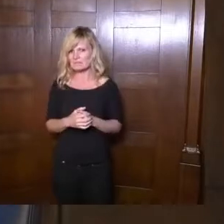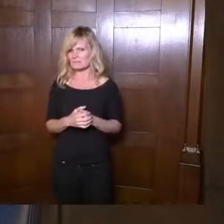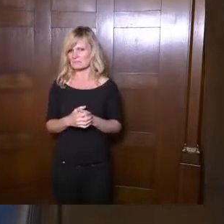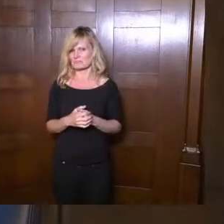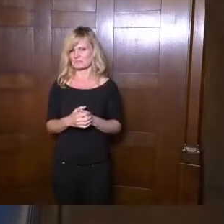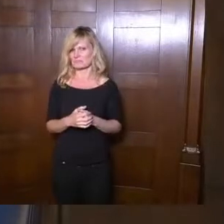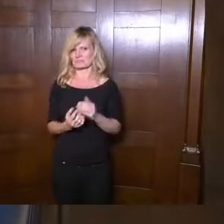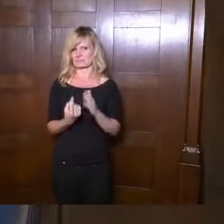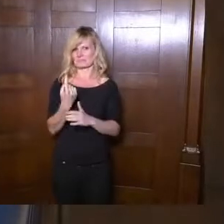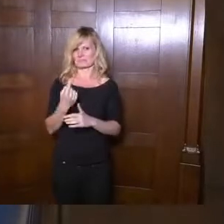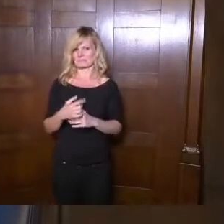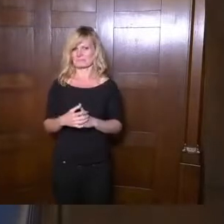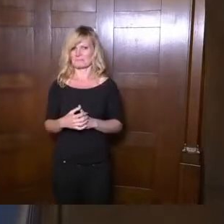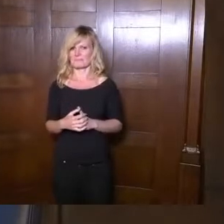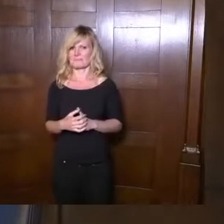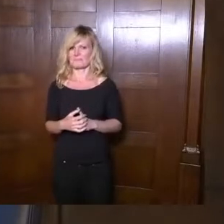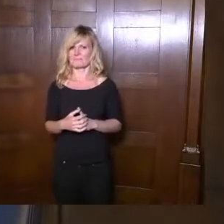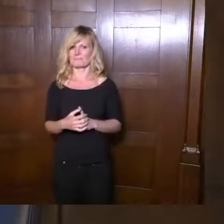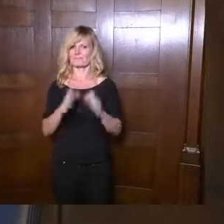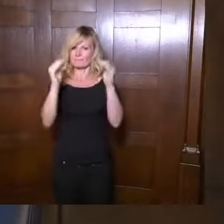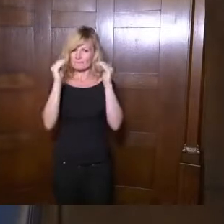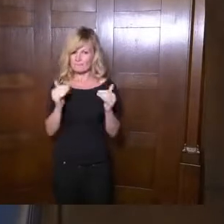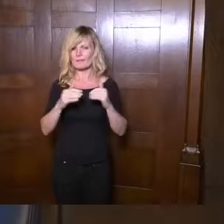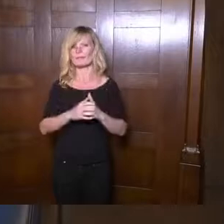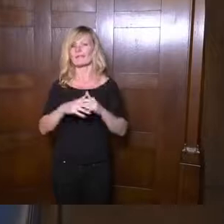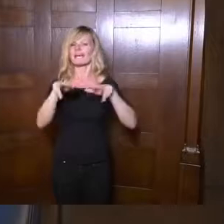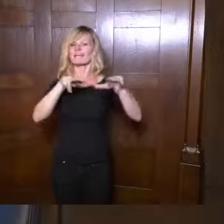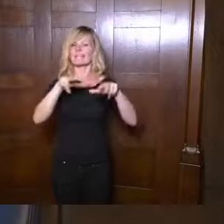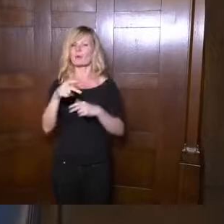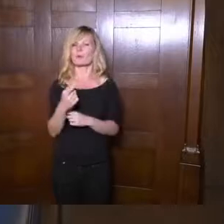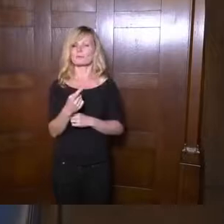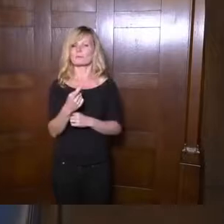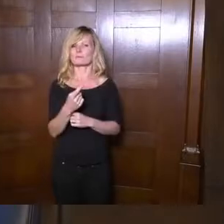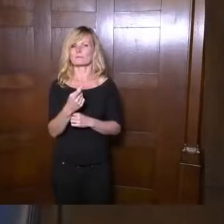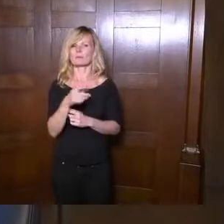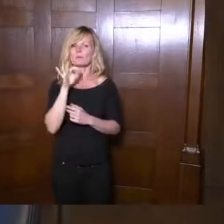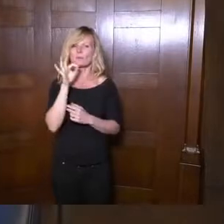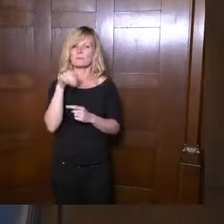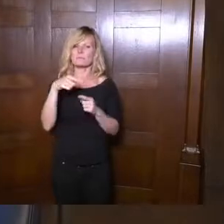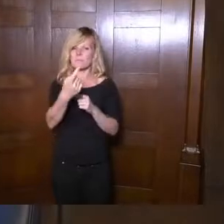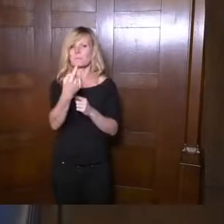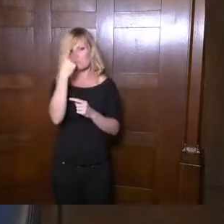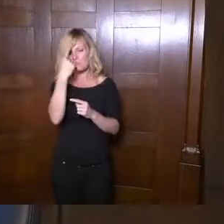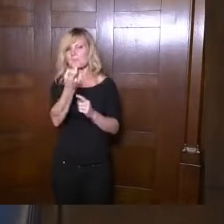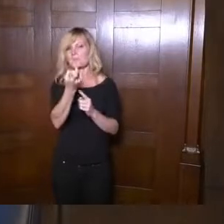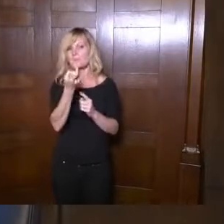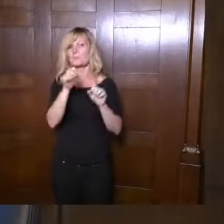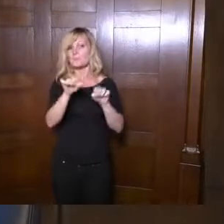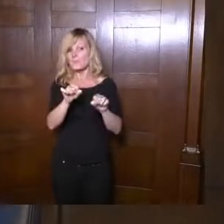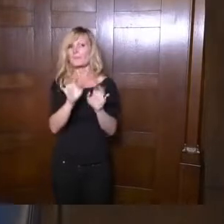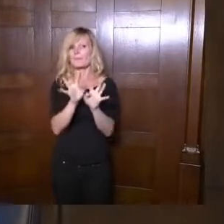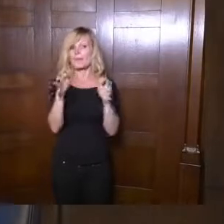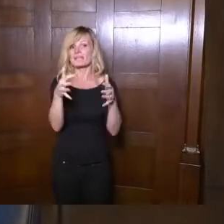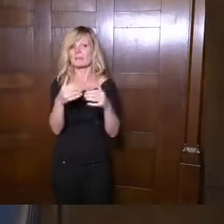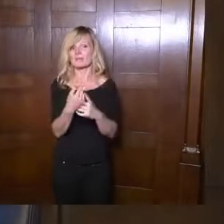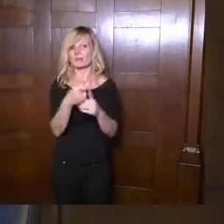Weiteren, die Regierung war denkbar schlecht auf eine mögliche Pandemie vorbereitet. Das sage ich nicht ich,